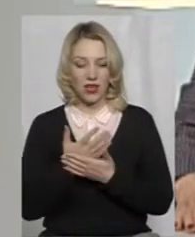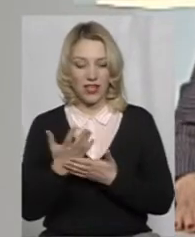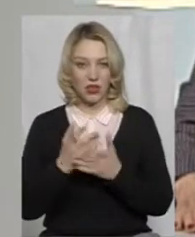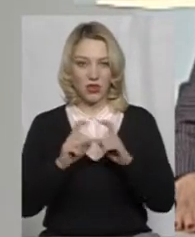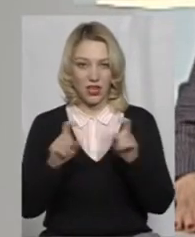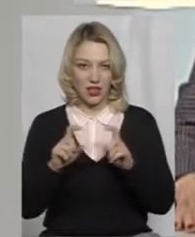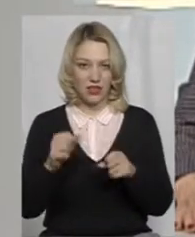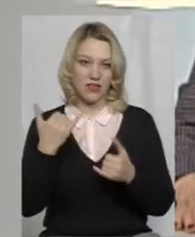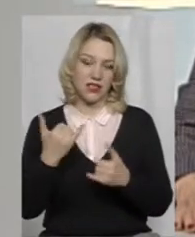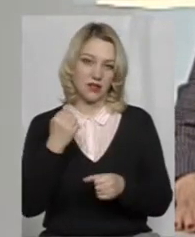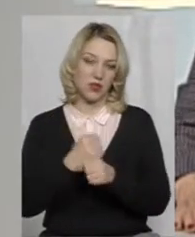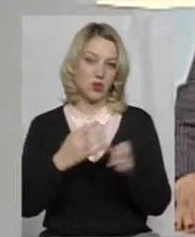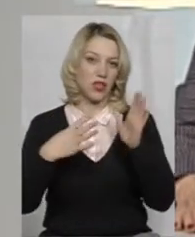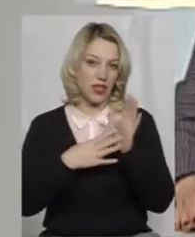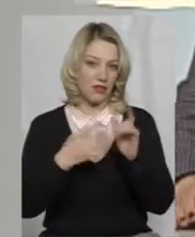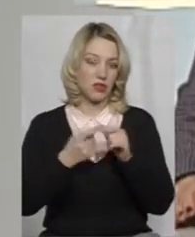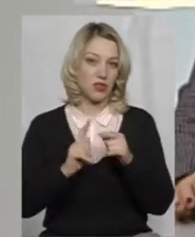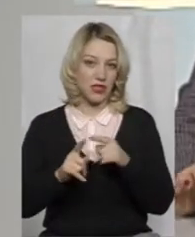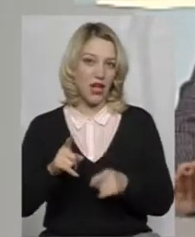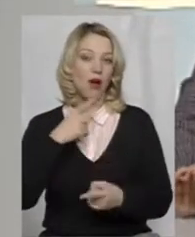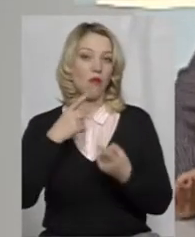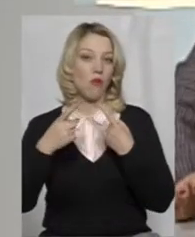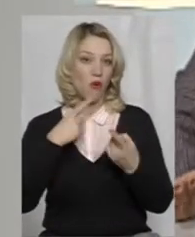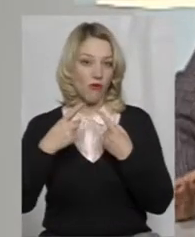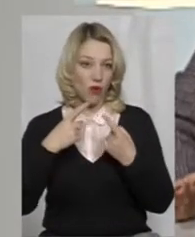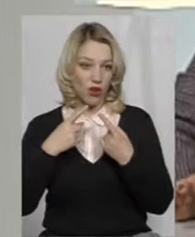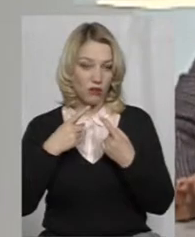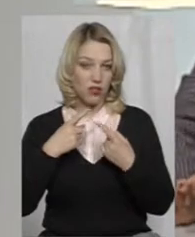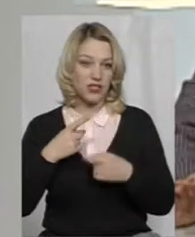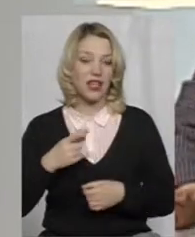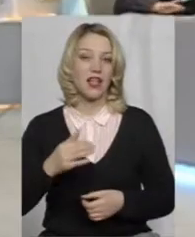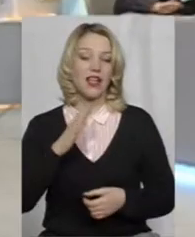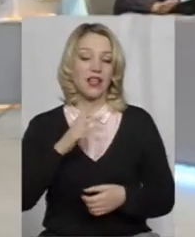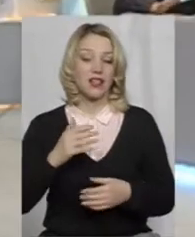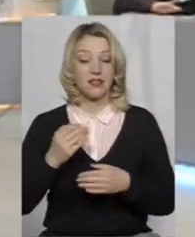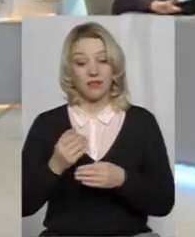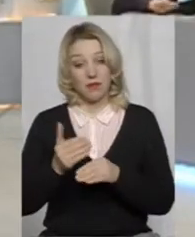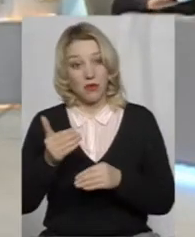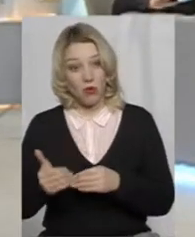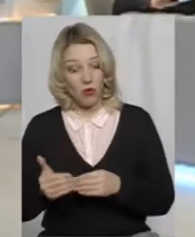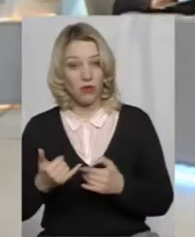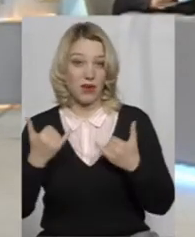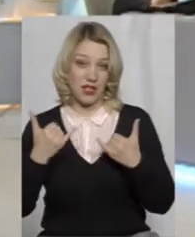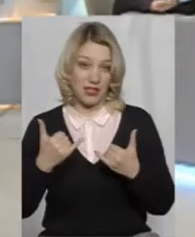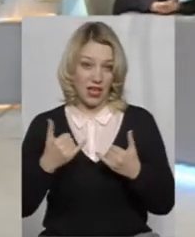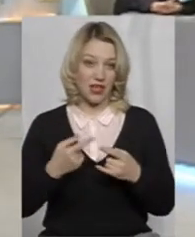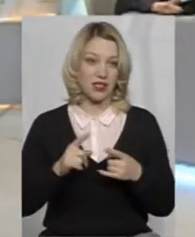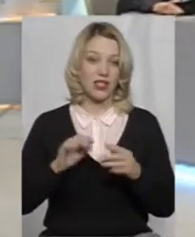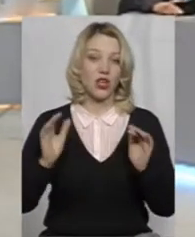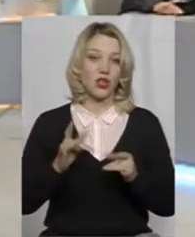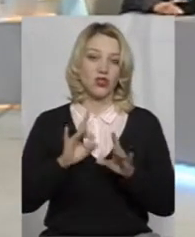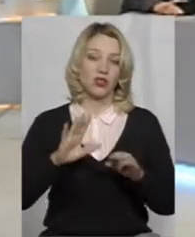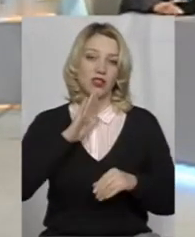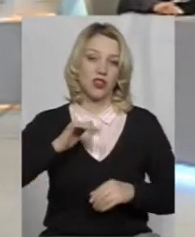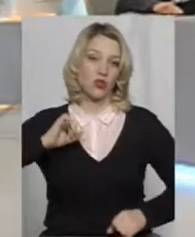зараз працює 9. Про це поговоримо згодом, а зараз у сюжет